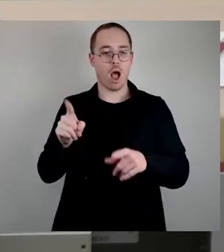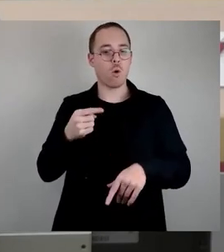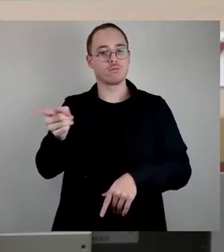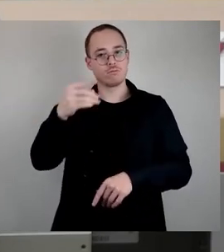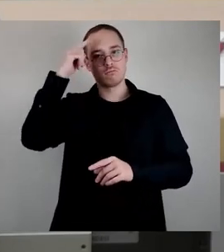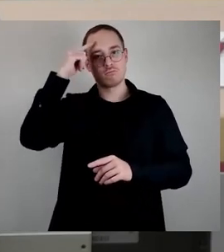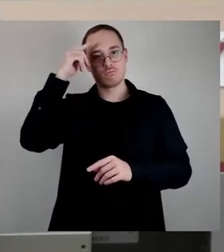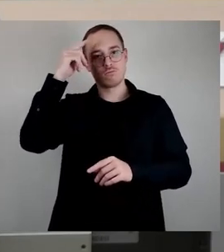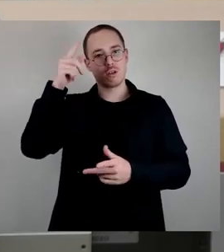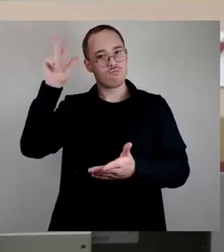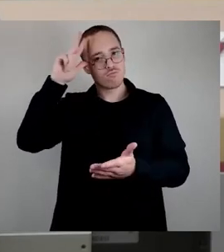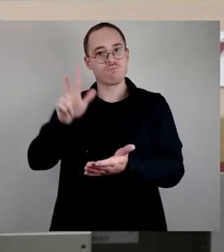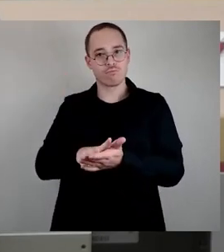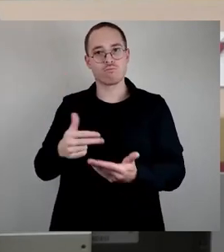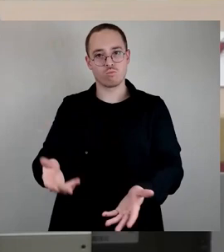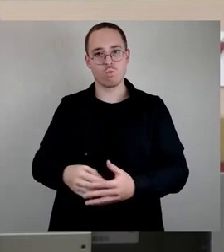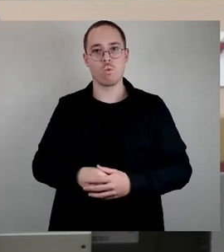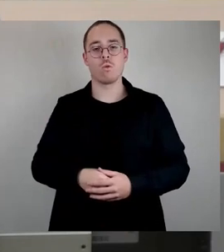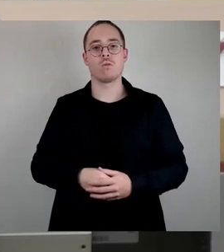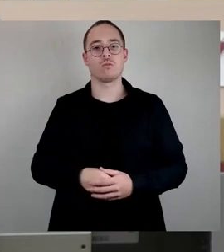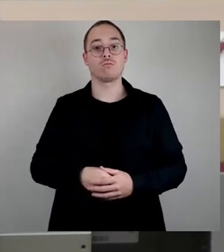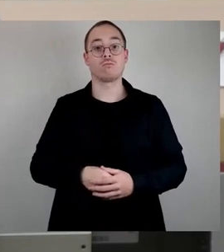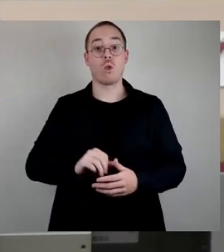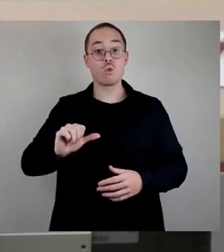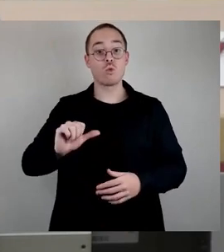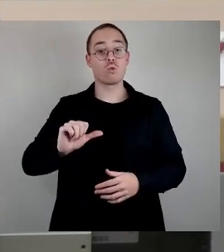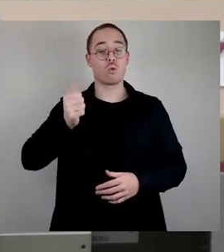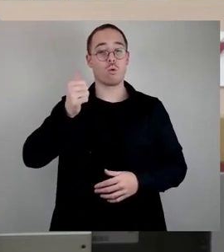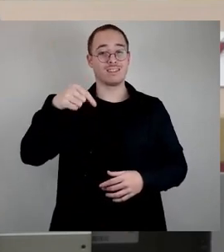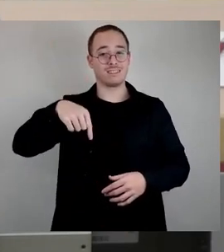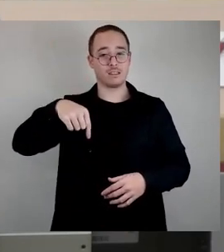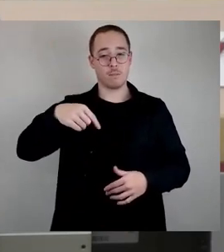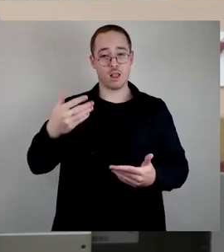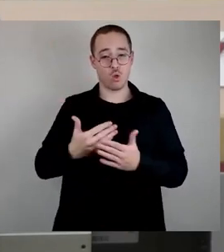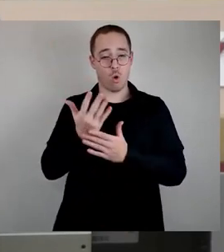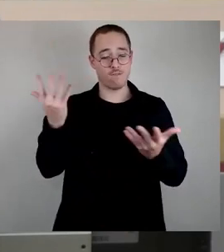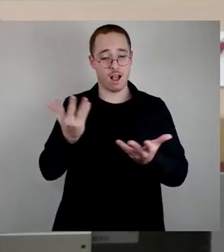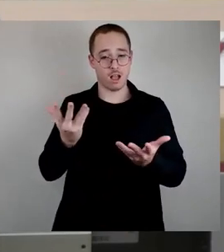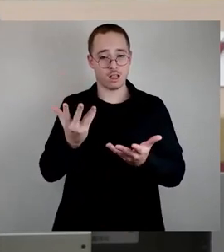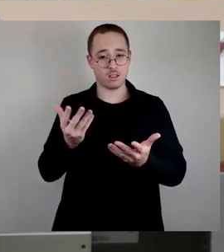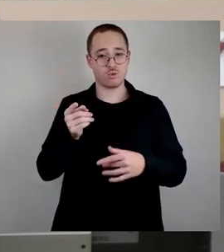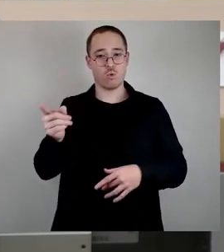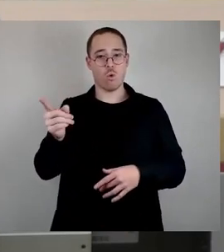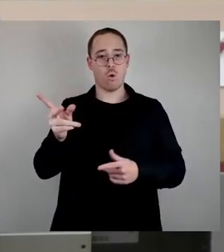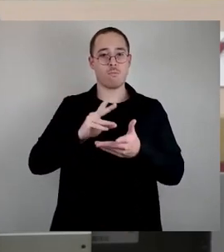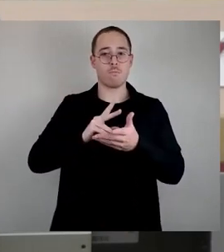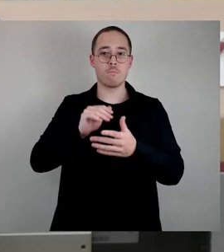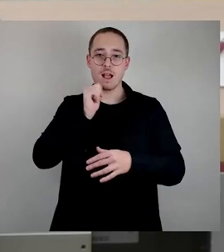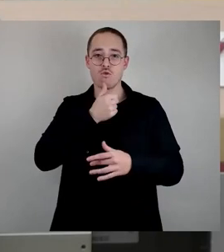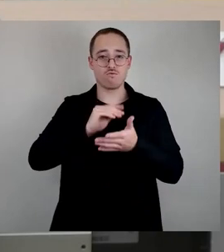diesmal ist erstmalig an der Planung, dass die berufsbildenden Schulen nicht mehr Bestandteil sind. Durch die